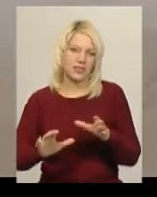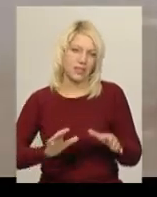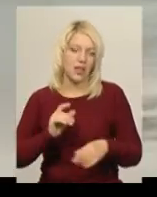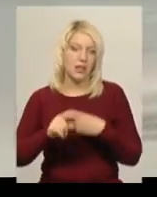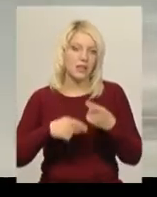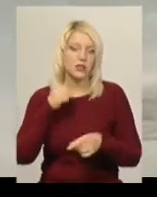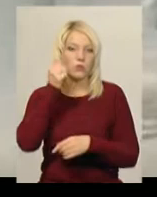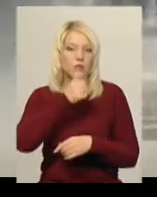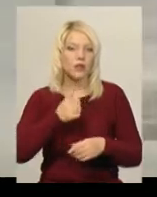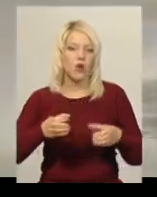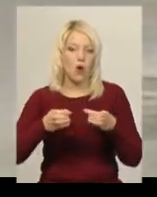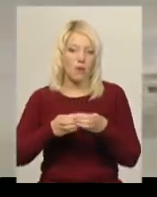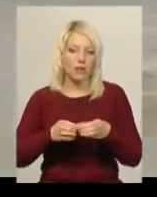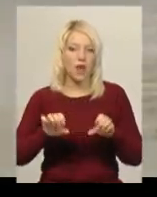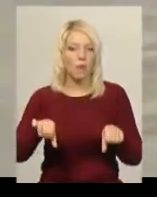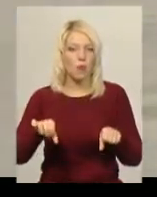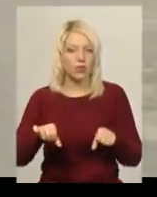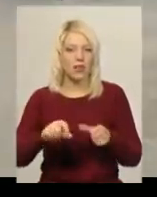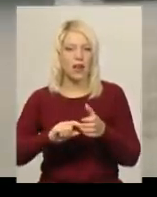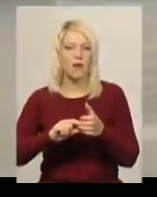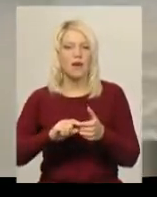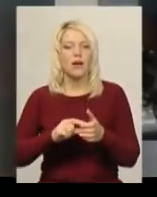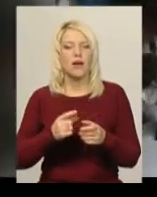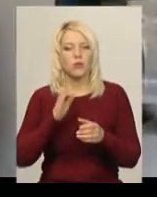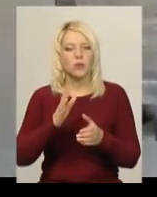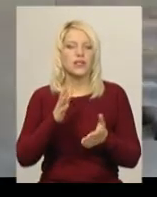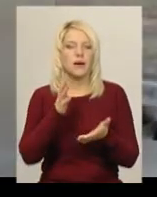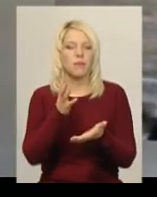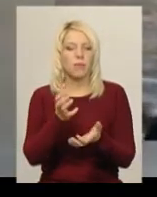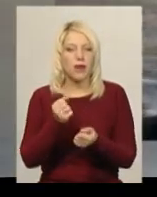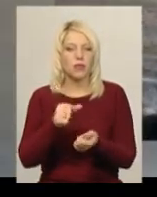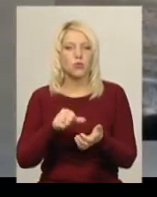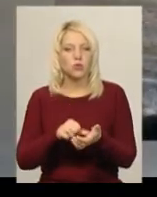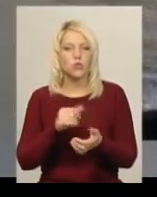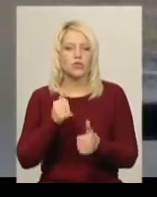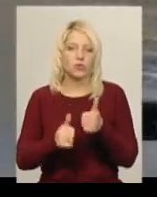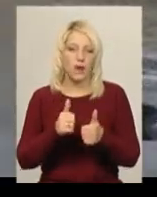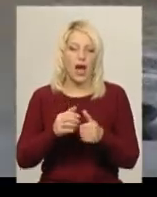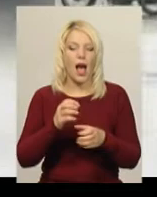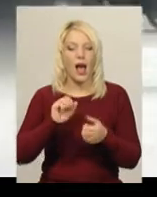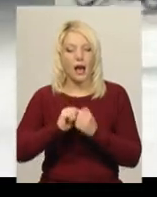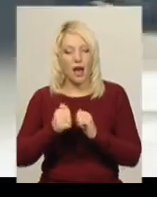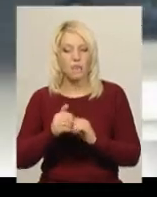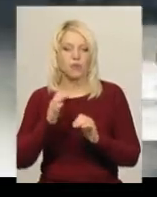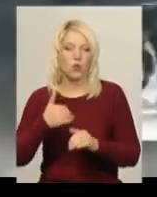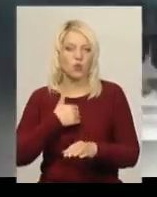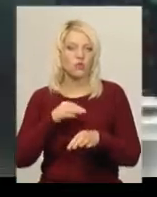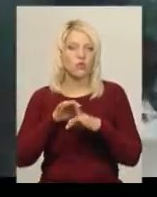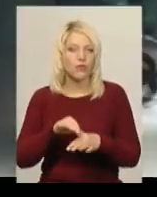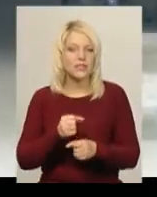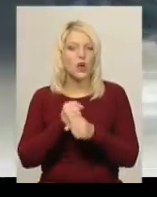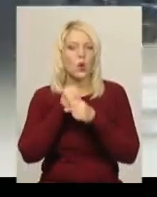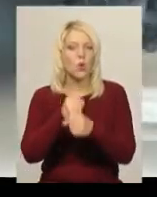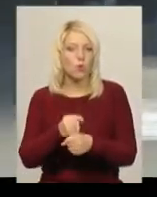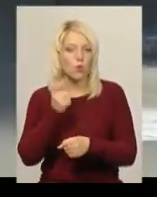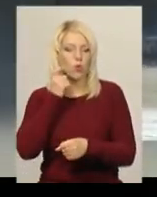Наступного року команда «Поділля мотор» також братиме участь в національних змаганнях. А в Кам'янці готується провести Кубок України. Світлана Поробок, Дем'ян Цегольник,